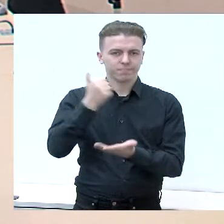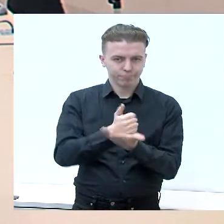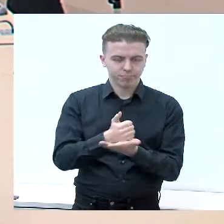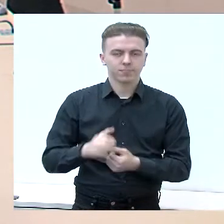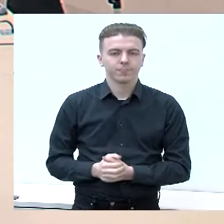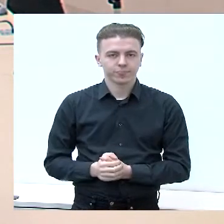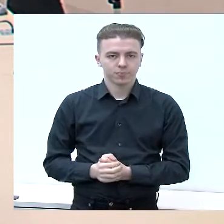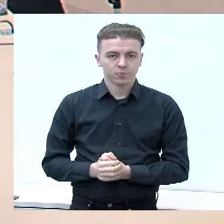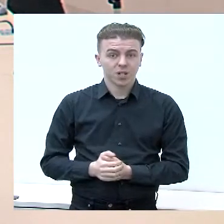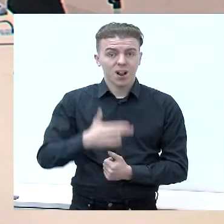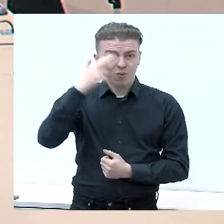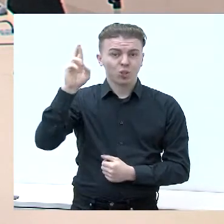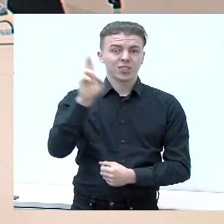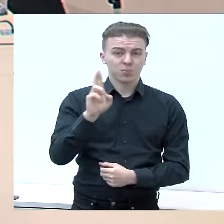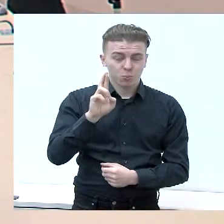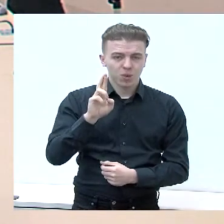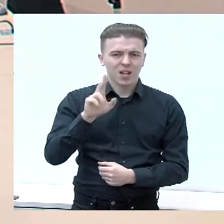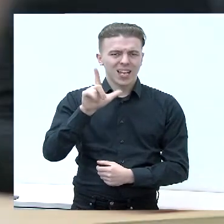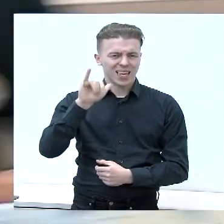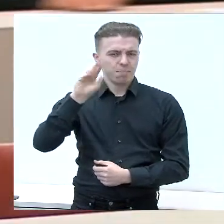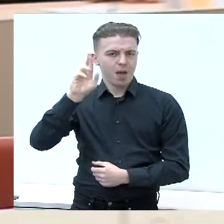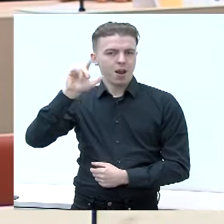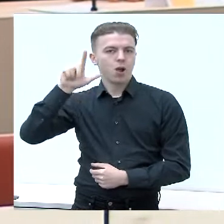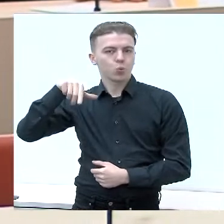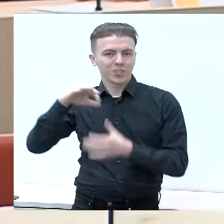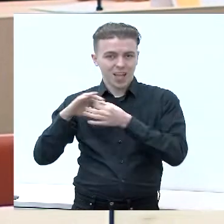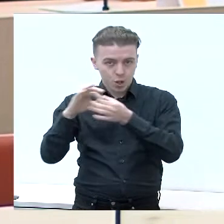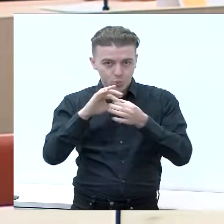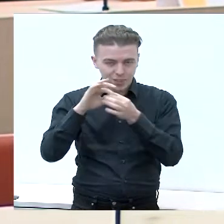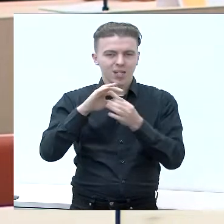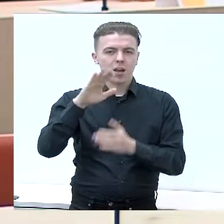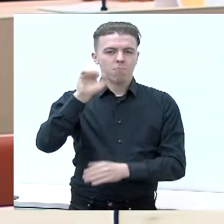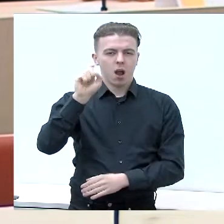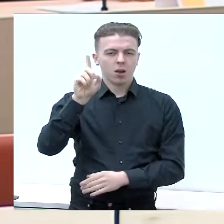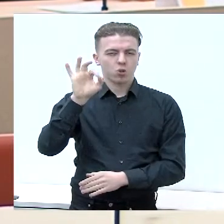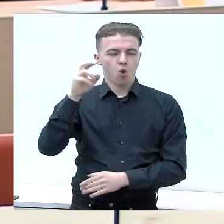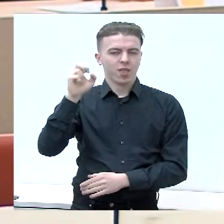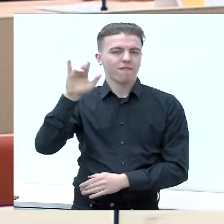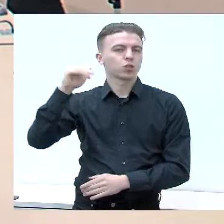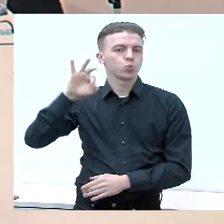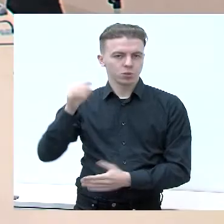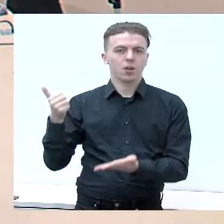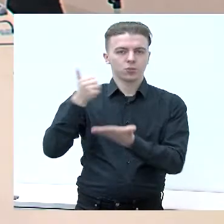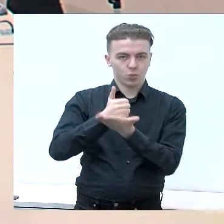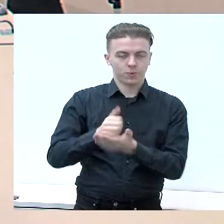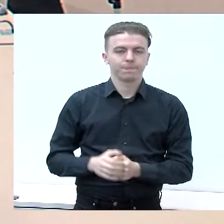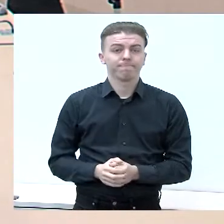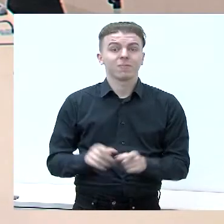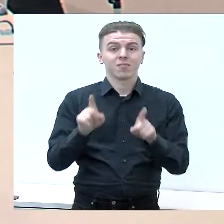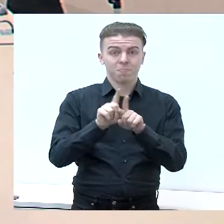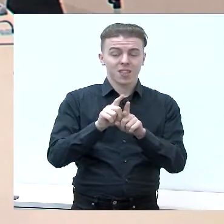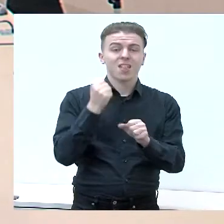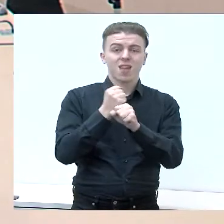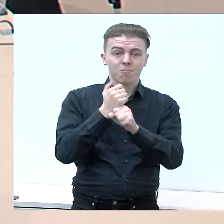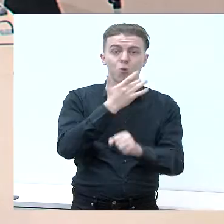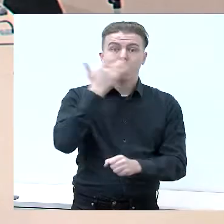Lietuvos Respublikos liberalų sąjūdis. Sąrašo lyderis Kestutis Bagdanavičius. Ir darbo partija. Sąrašo lyderis